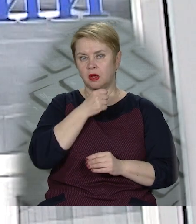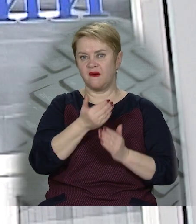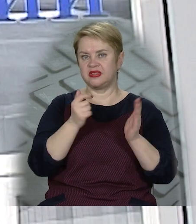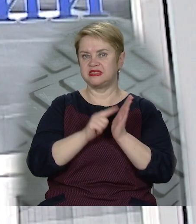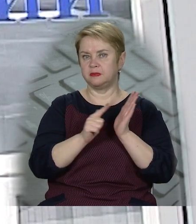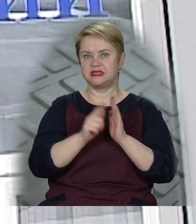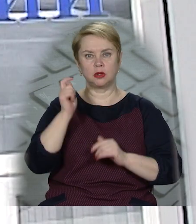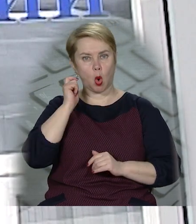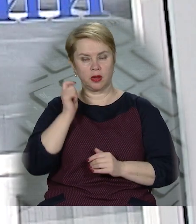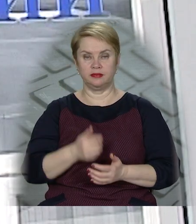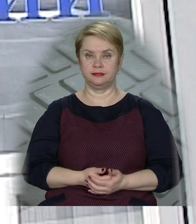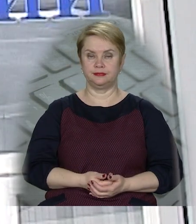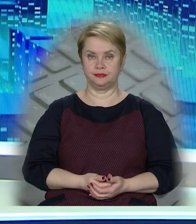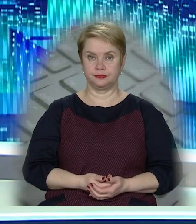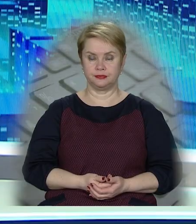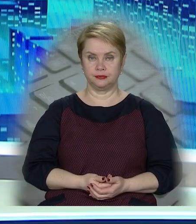від 70 років.